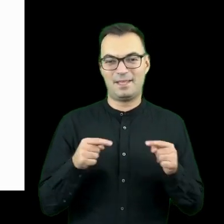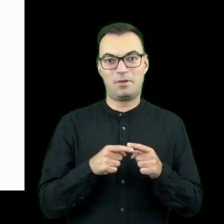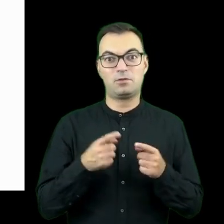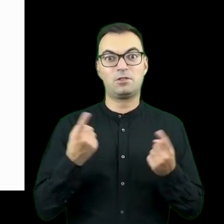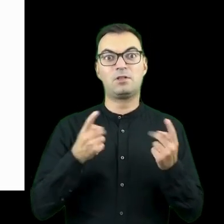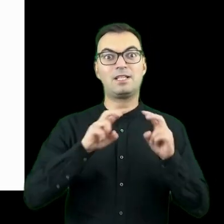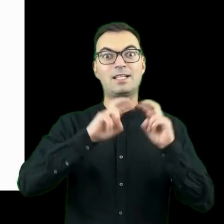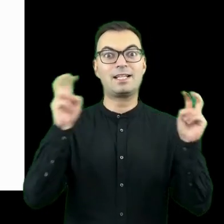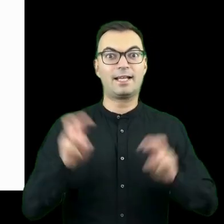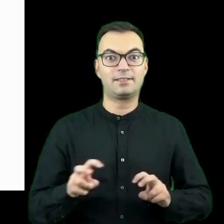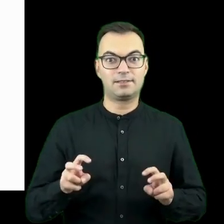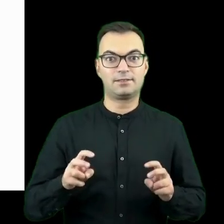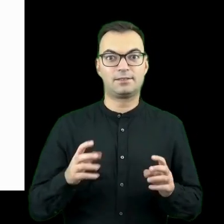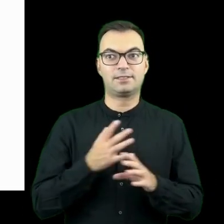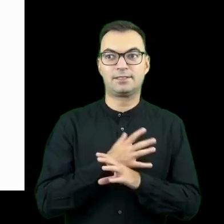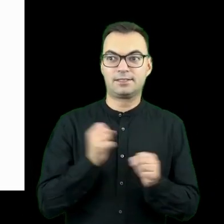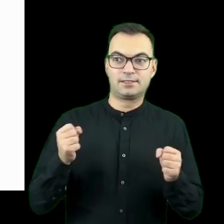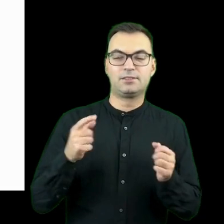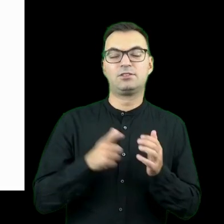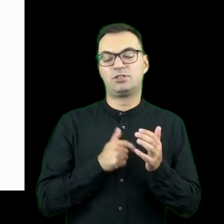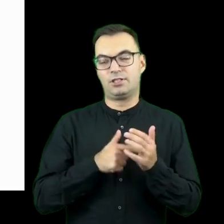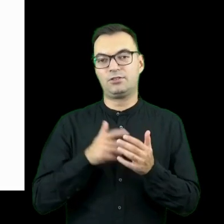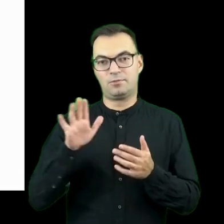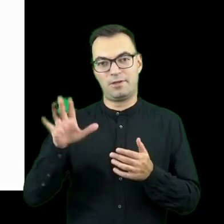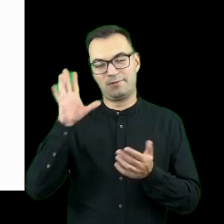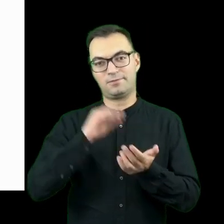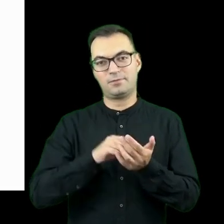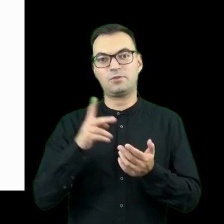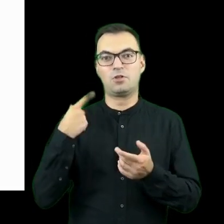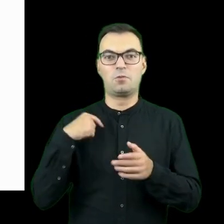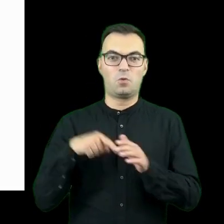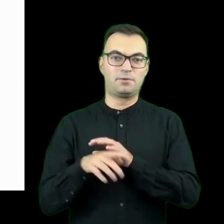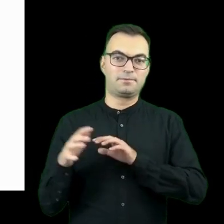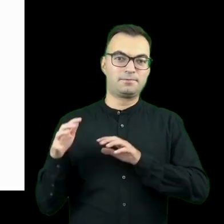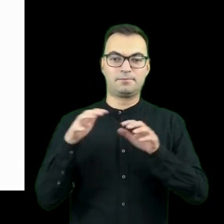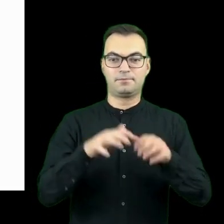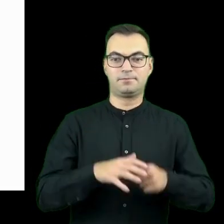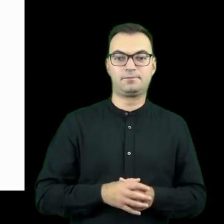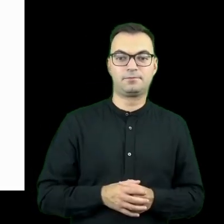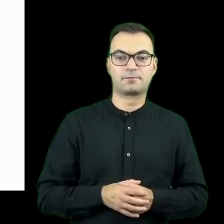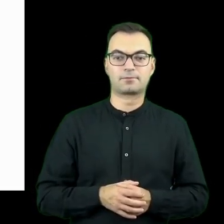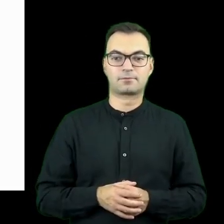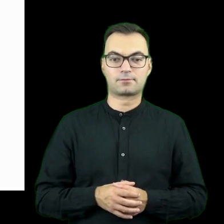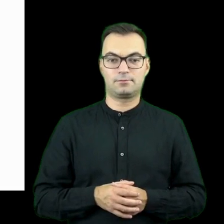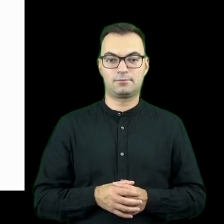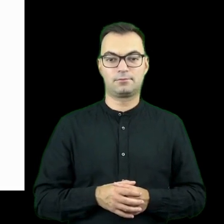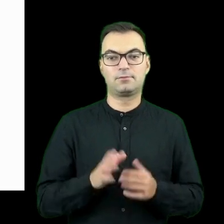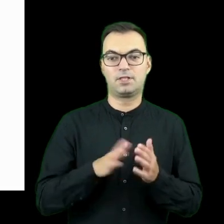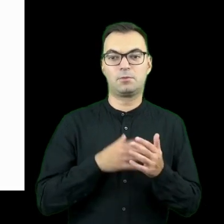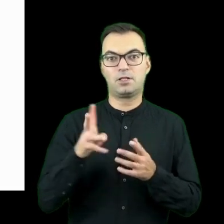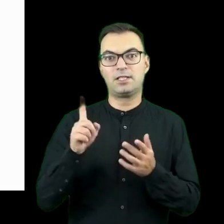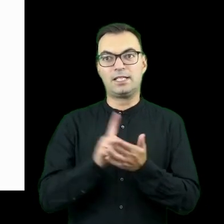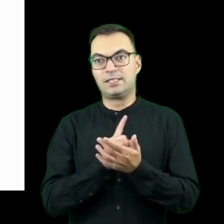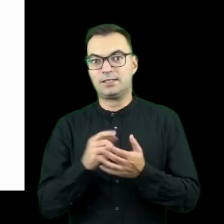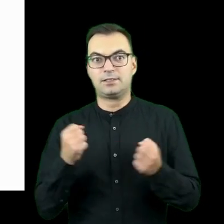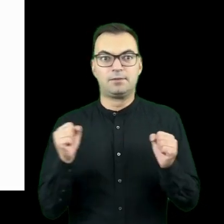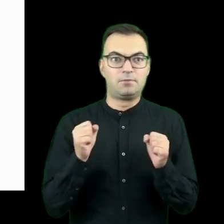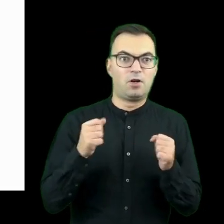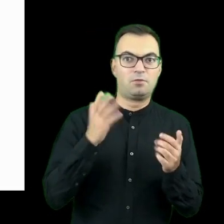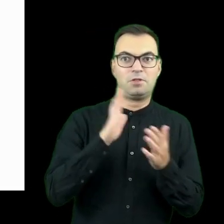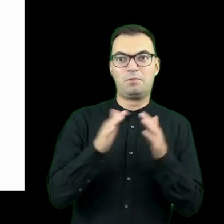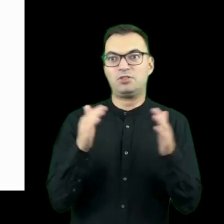się w sytuacjach kryzysowych, których często doświadczają osoby migranckie. Aby w sytuacji, kiedy ktoś jest zagrożony